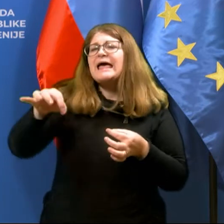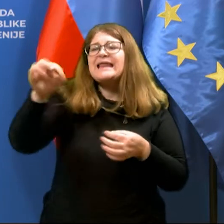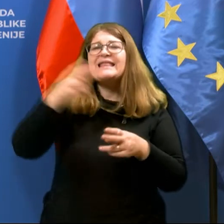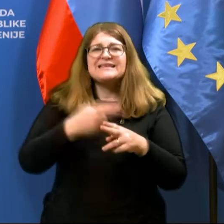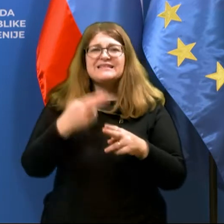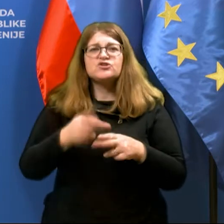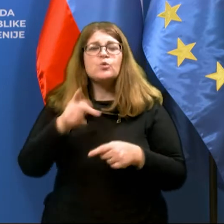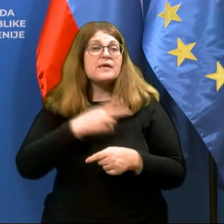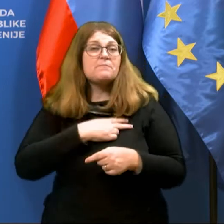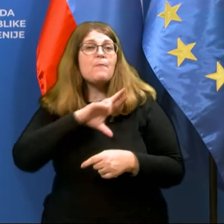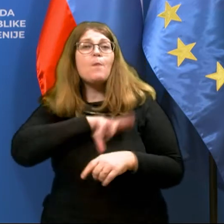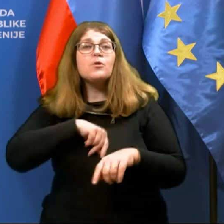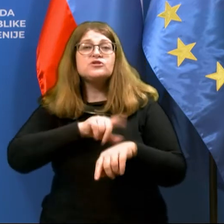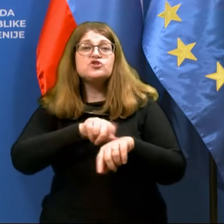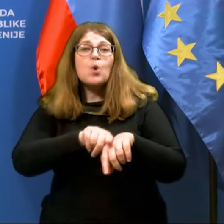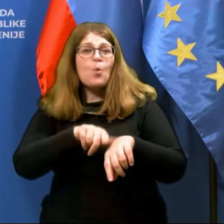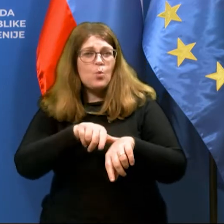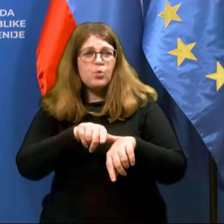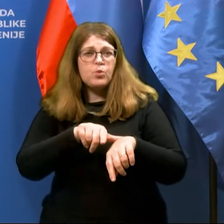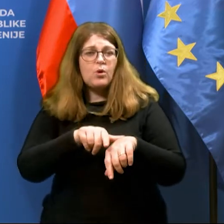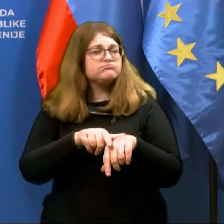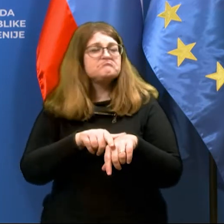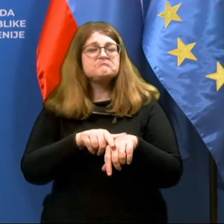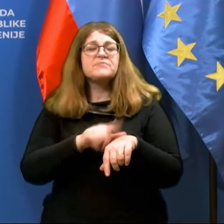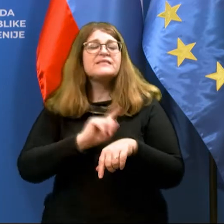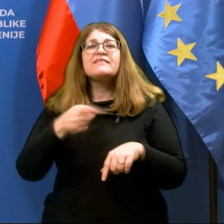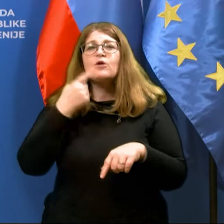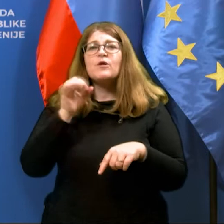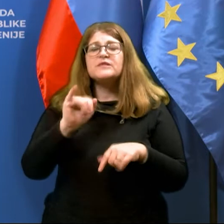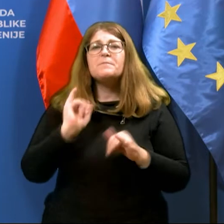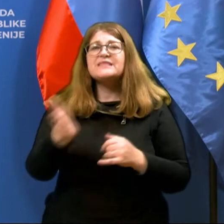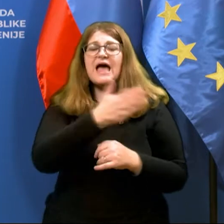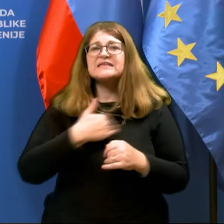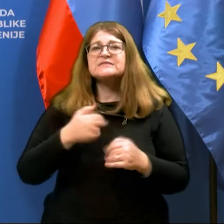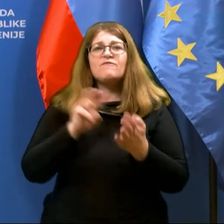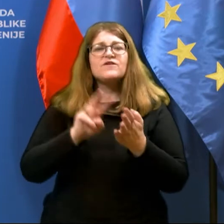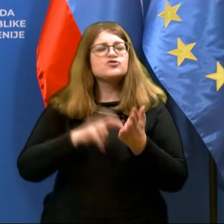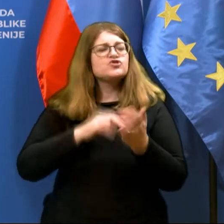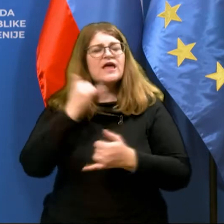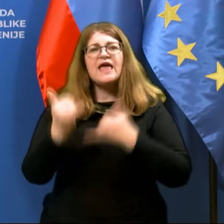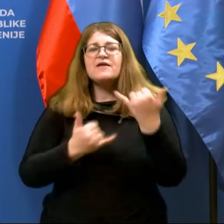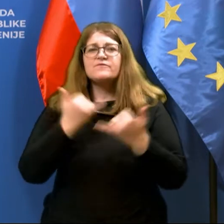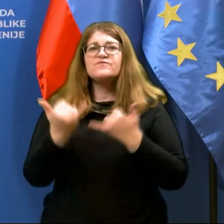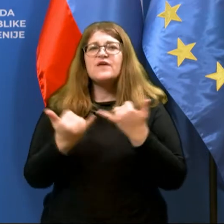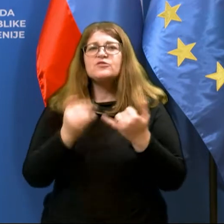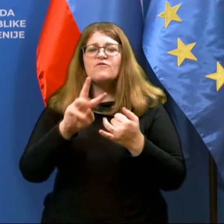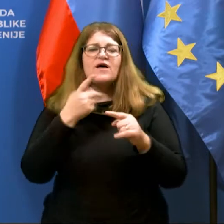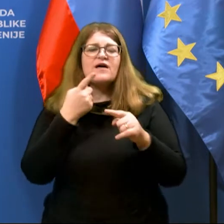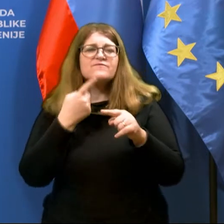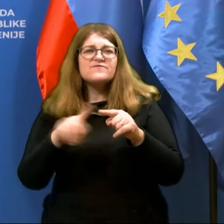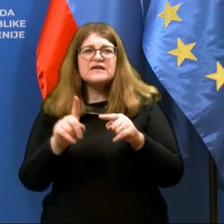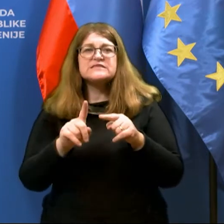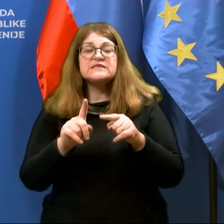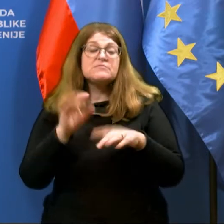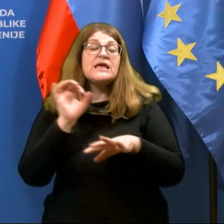tako policijsko uro ima, da ne govorimo o tem, da smo vendar le še vedno v fazi, saj zdravniki